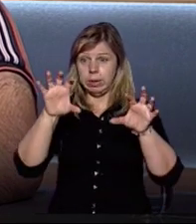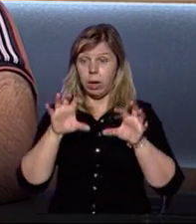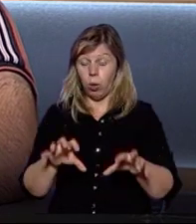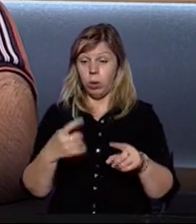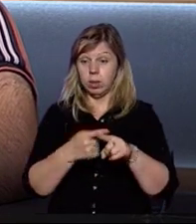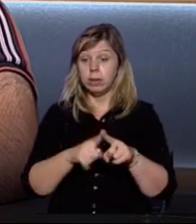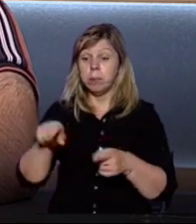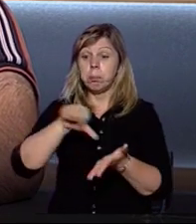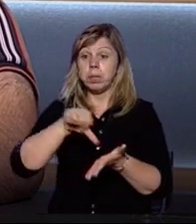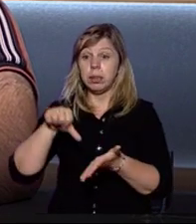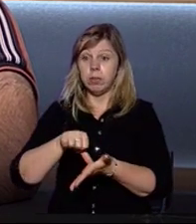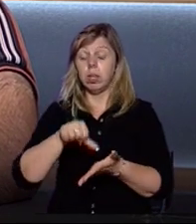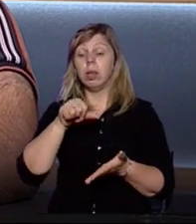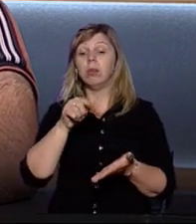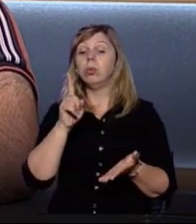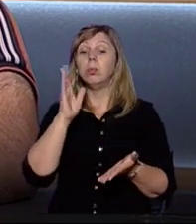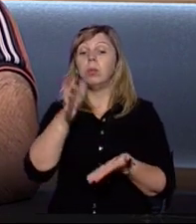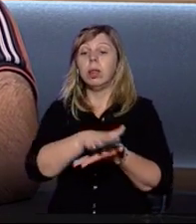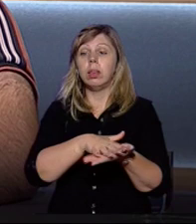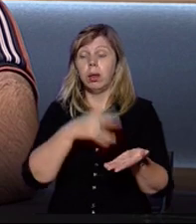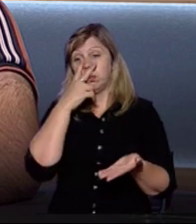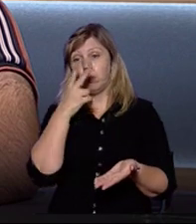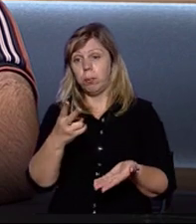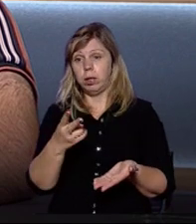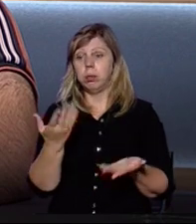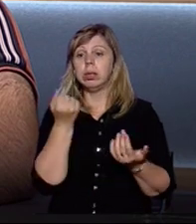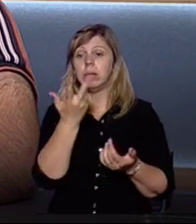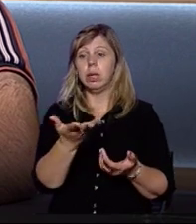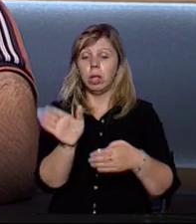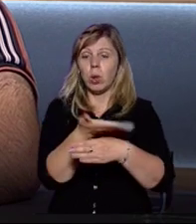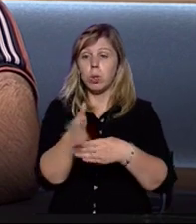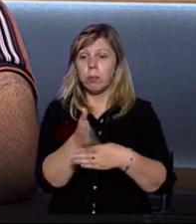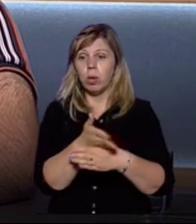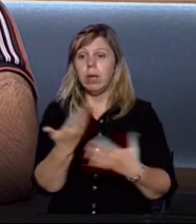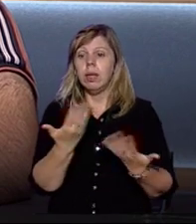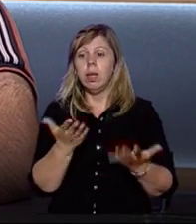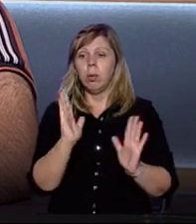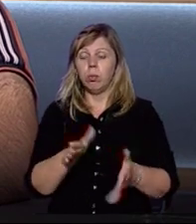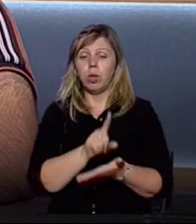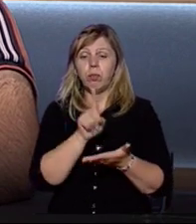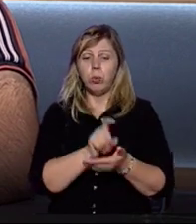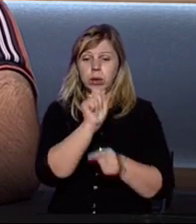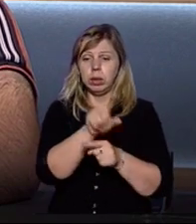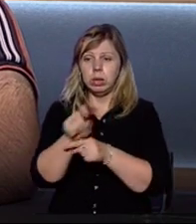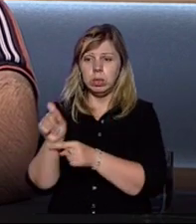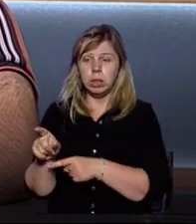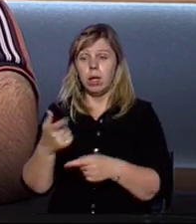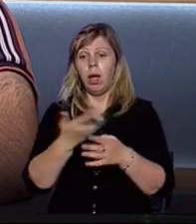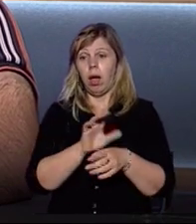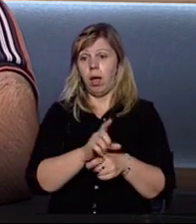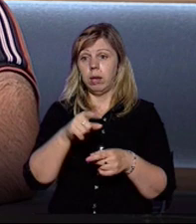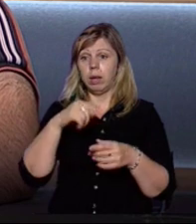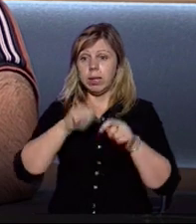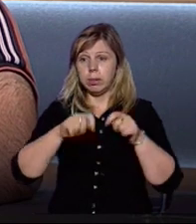представників і побачимо, як воно буде в кількості розподілів, які безпосередньо функції будуть. Але експертне